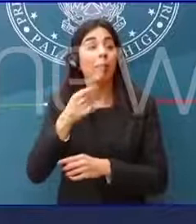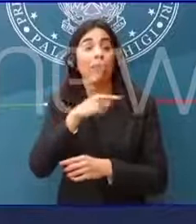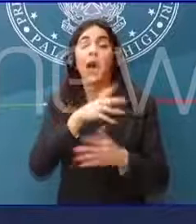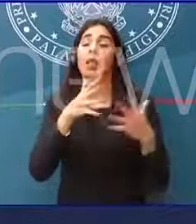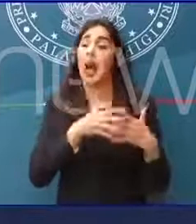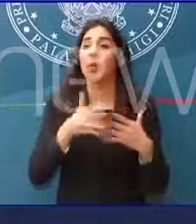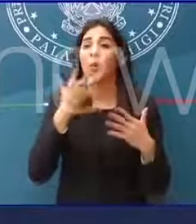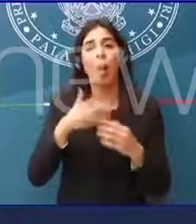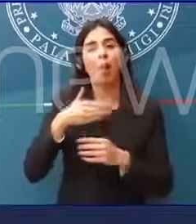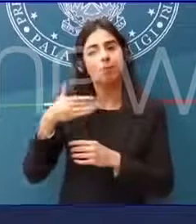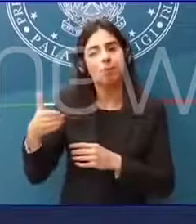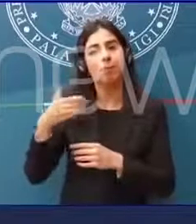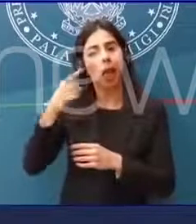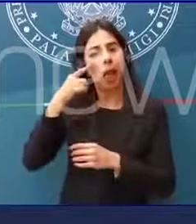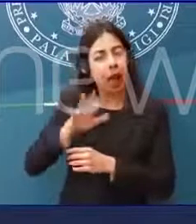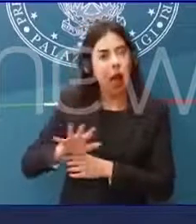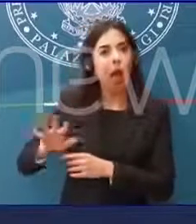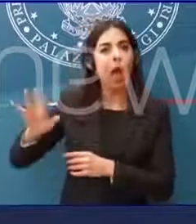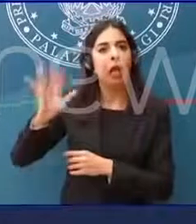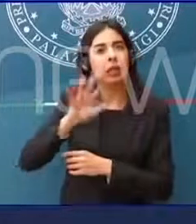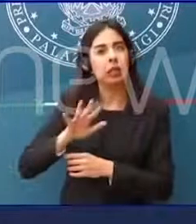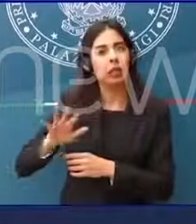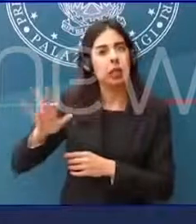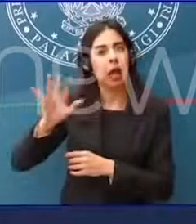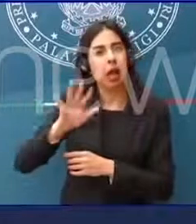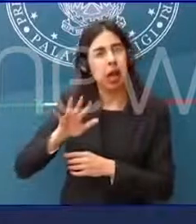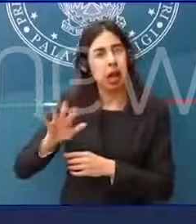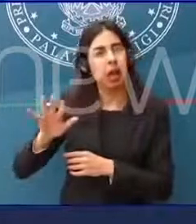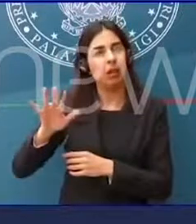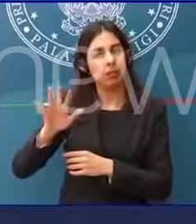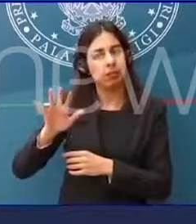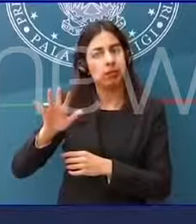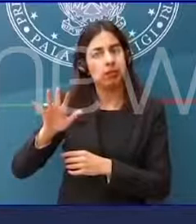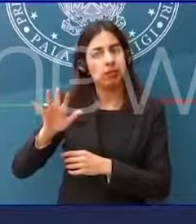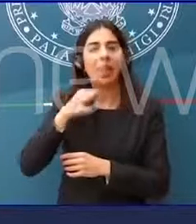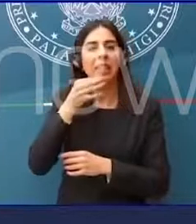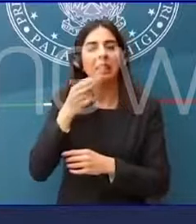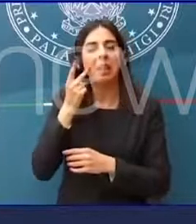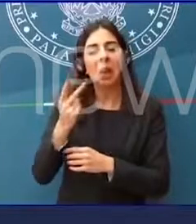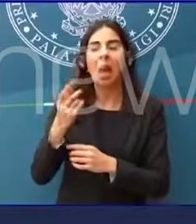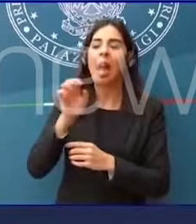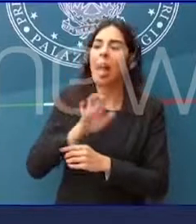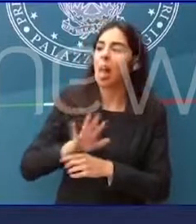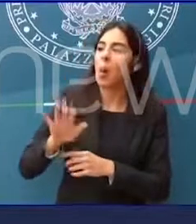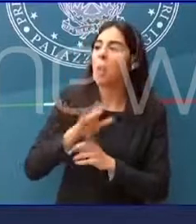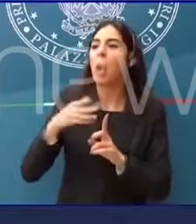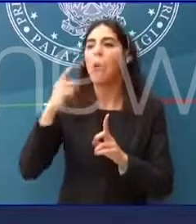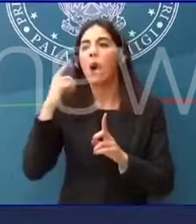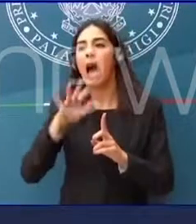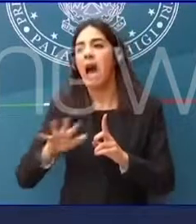e erano in una posizione equidistante in quegli anni. Oggi no, oggi c'è solo un alleato